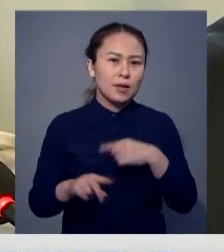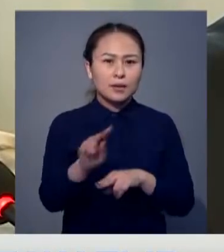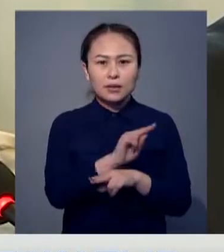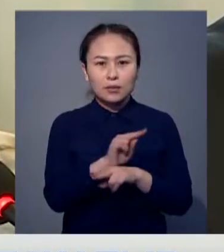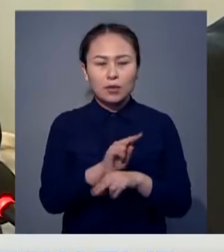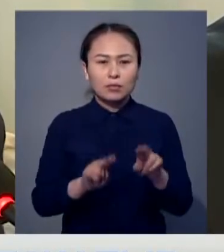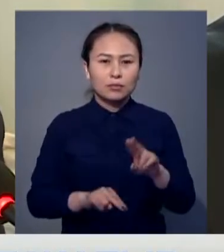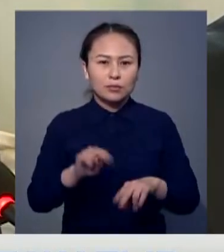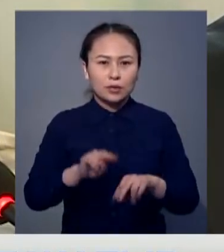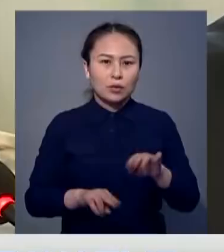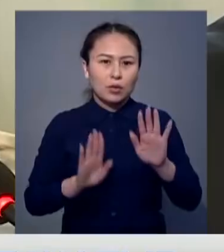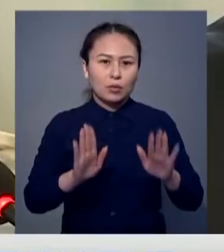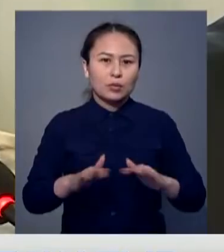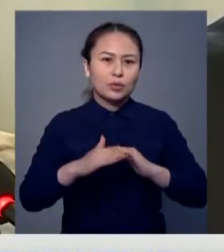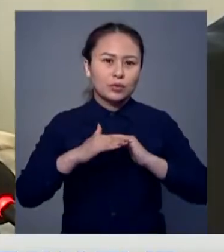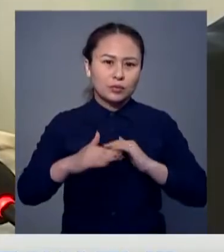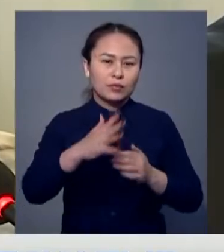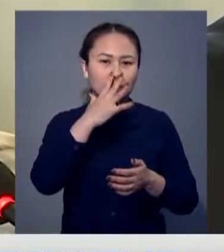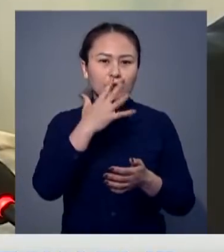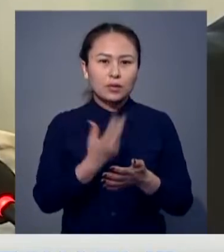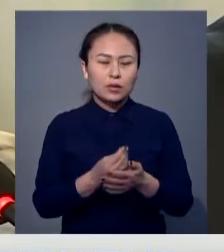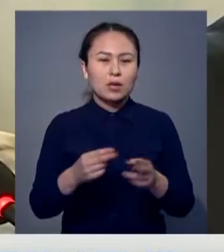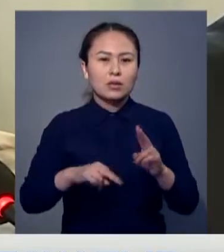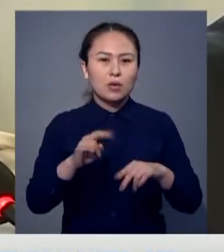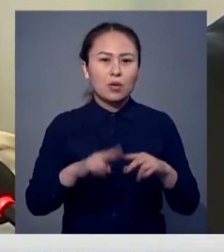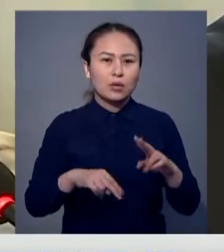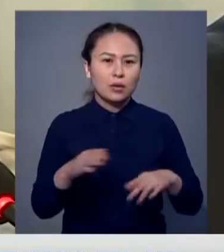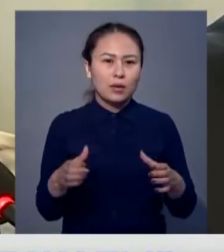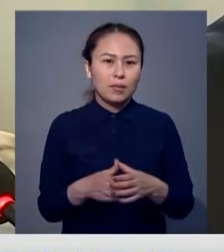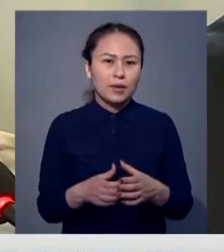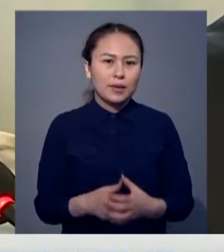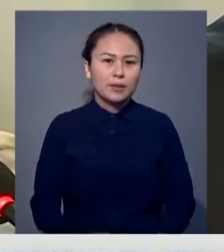оларды салатын осы жергілікті құрылыс кампаниясы болады.